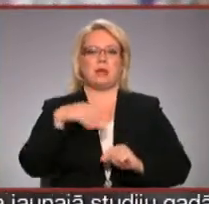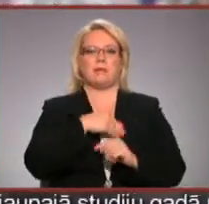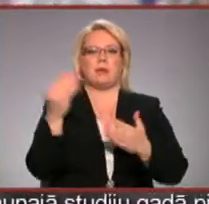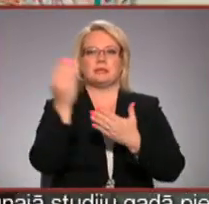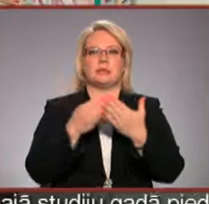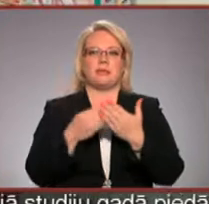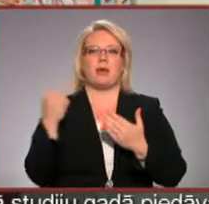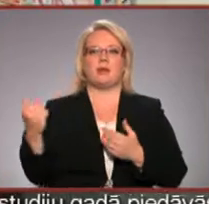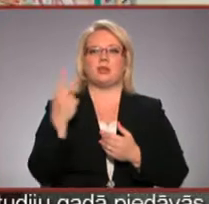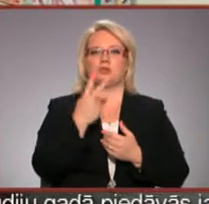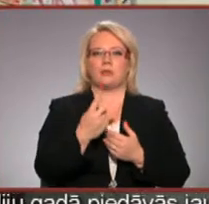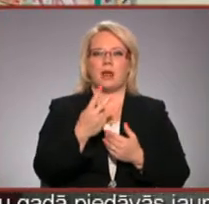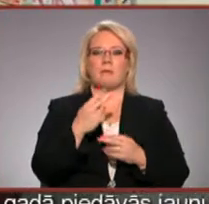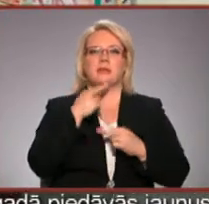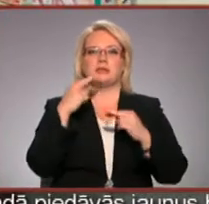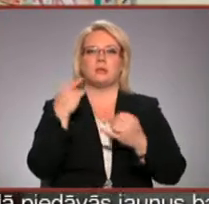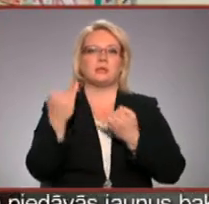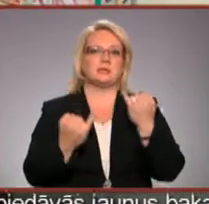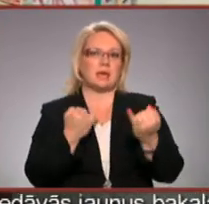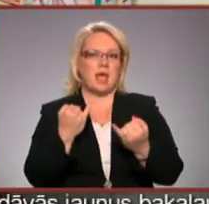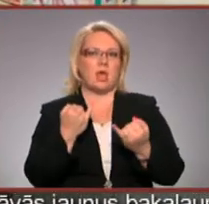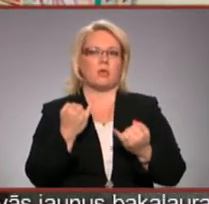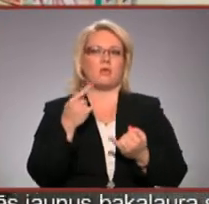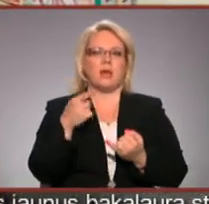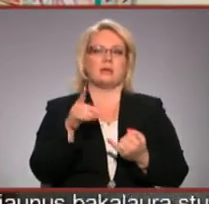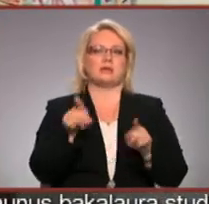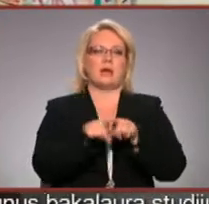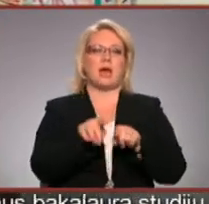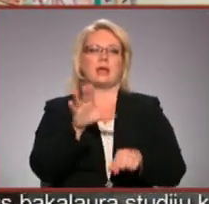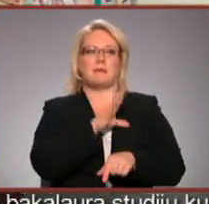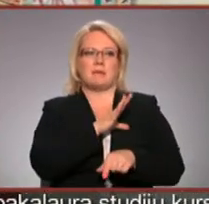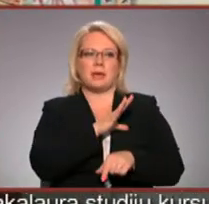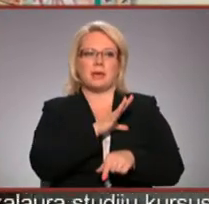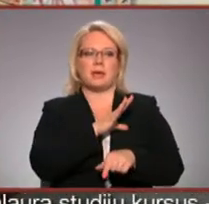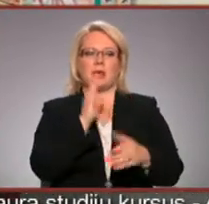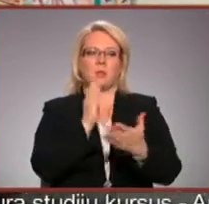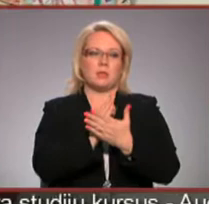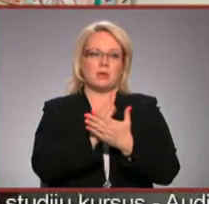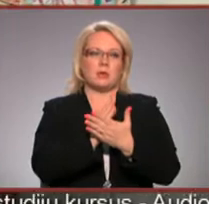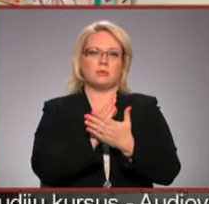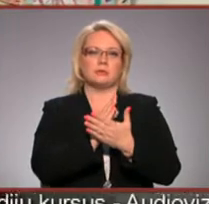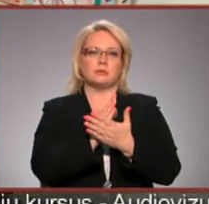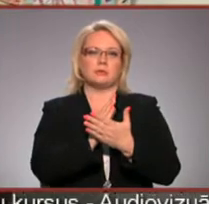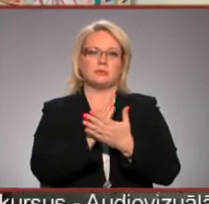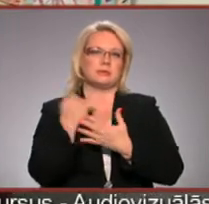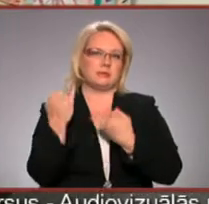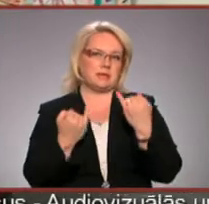otram pāri, izrādot cīņu vai nē. Tas arī bija notikums cīņa.